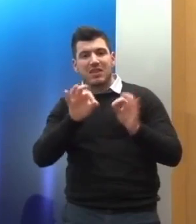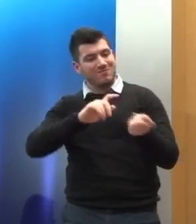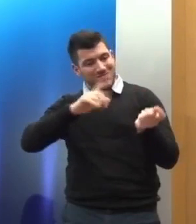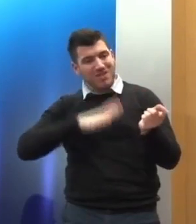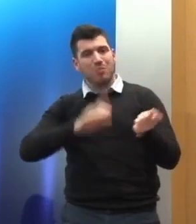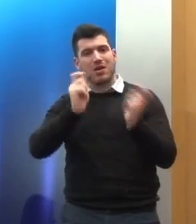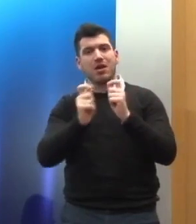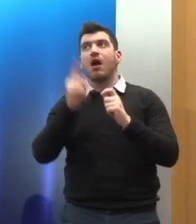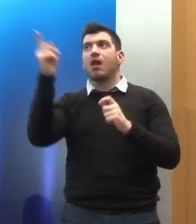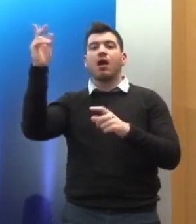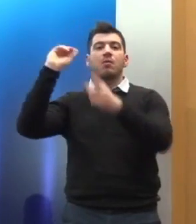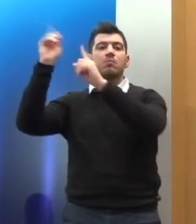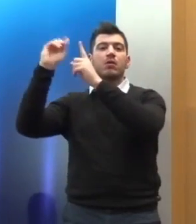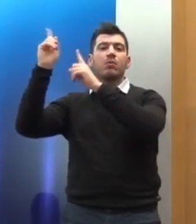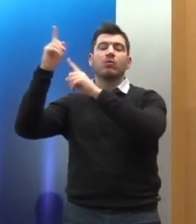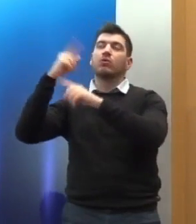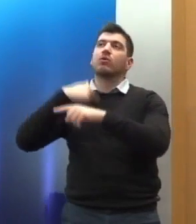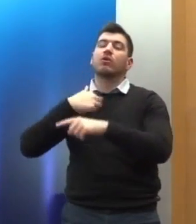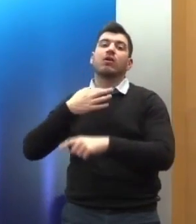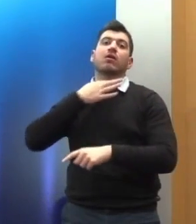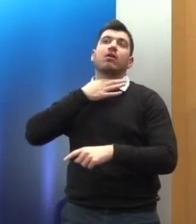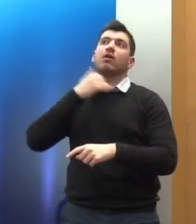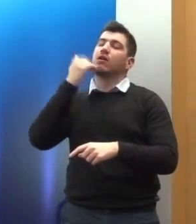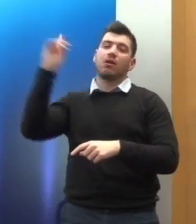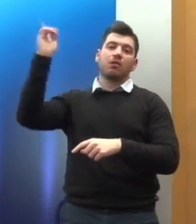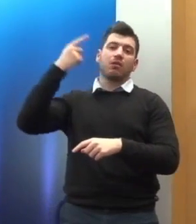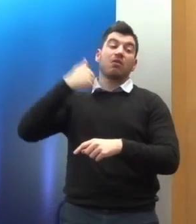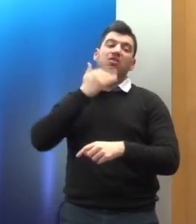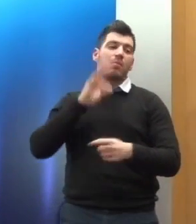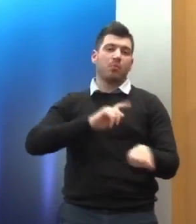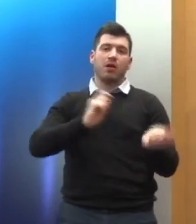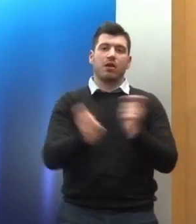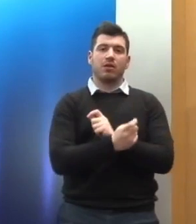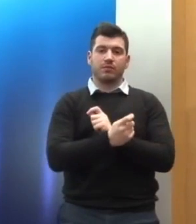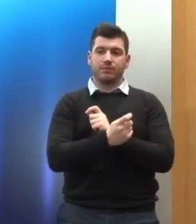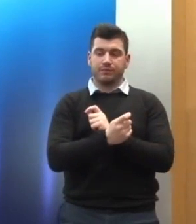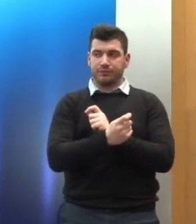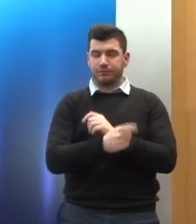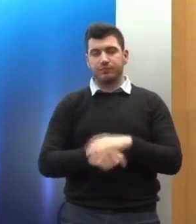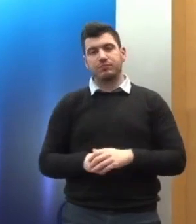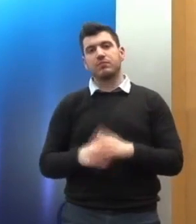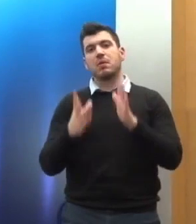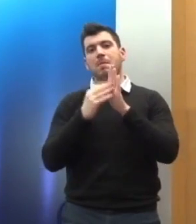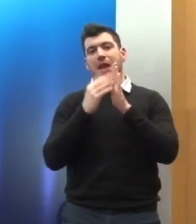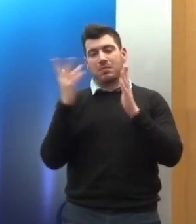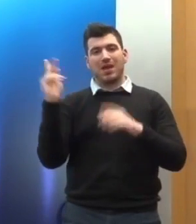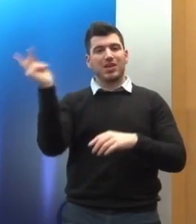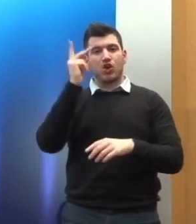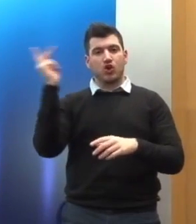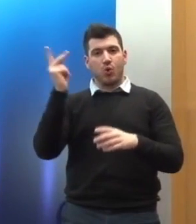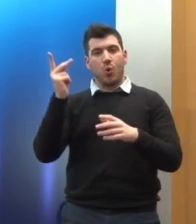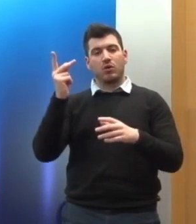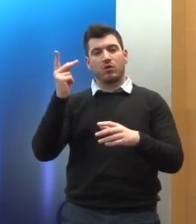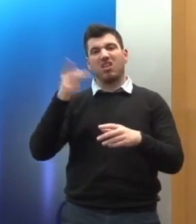σε διεθνείς συνθήκες. Εδώ αναφέρουμε στην ομολογία της Επιτροπής Κοινωνικών Δικαιωμάτων του Συμβουλίου της